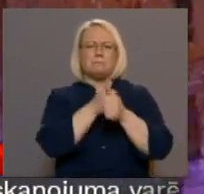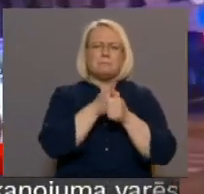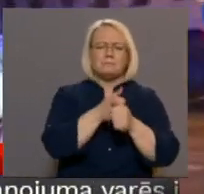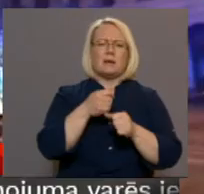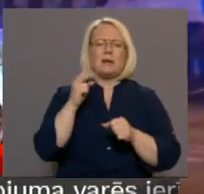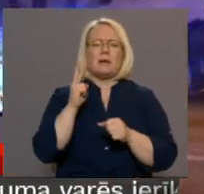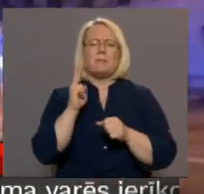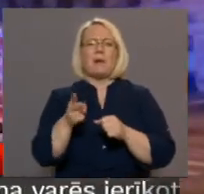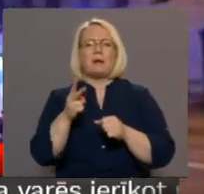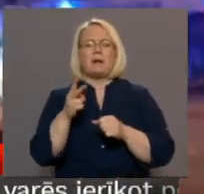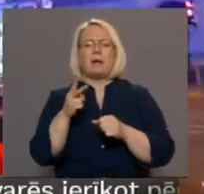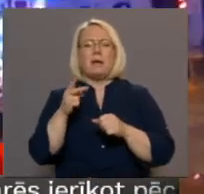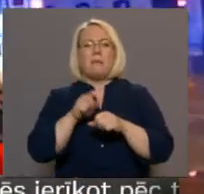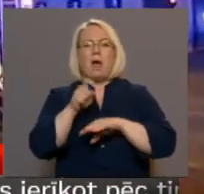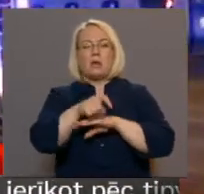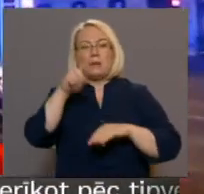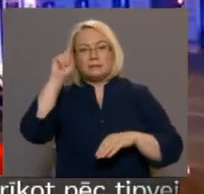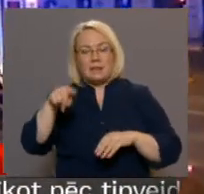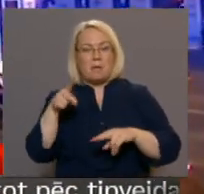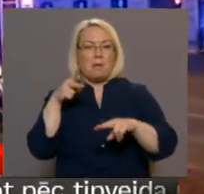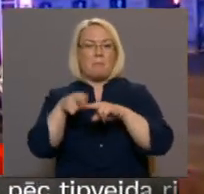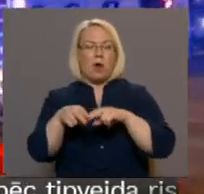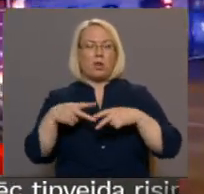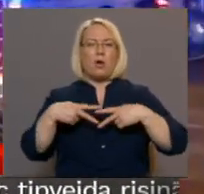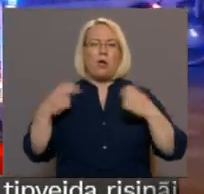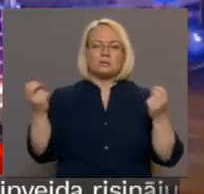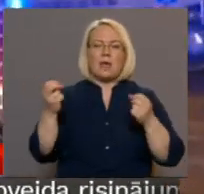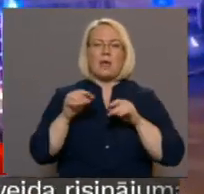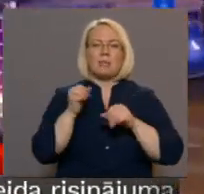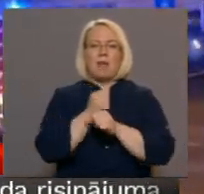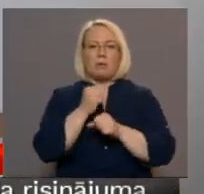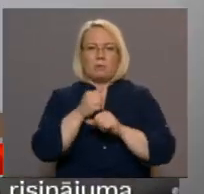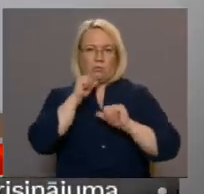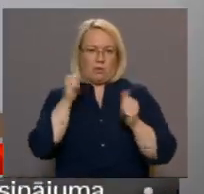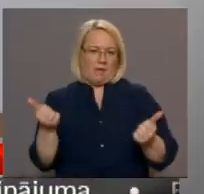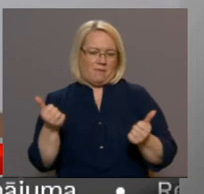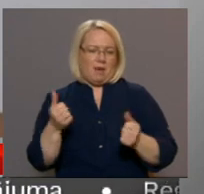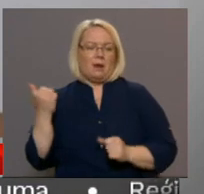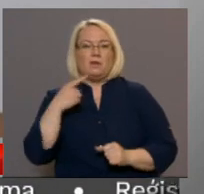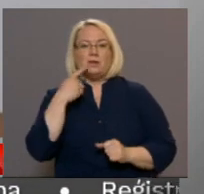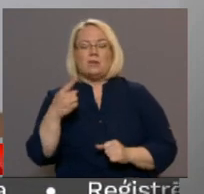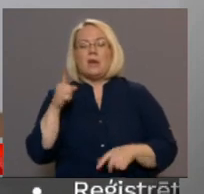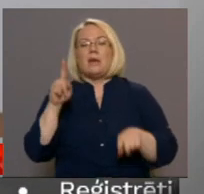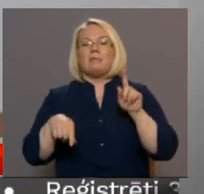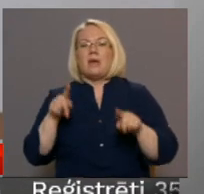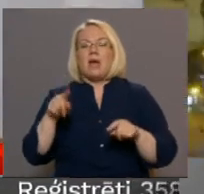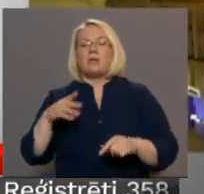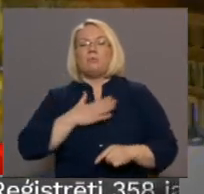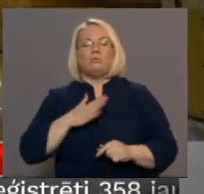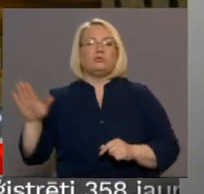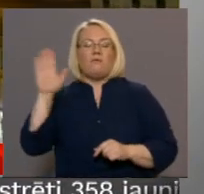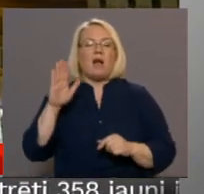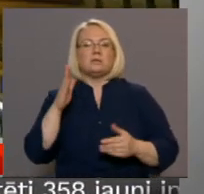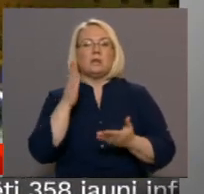iestādēm, kas par pārkāpumiem zina, bet pārtraukt piemēram hosteļa darbību nevar. Kā nereti mūsu valstī notiek, ka viens